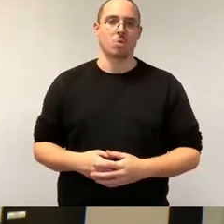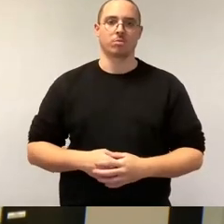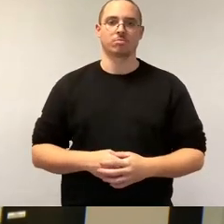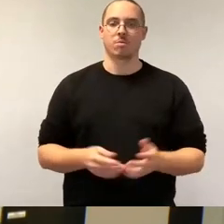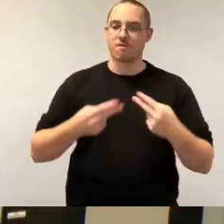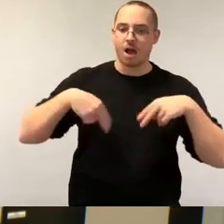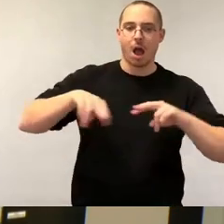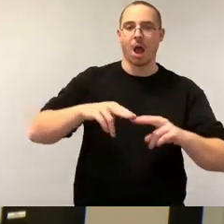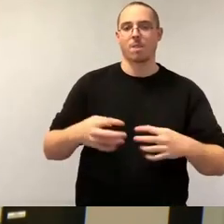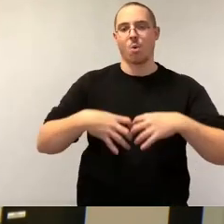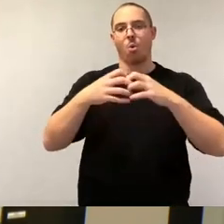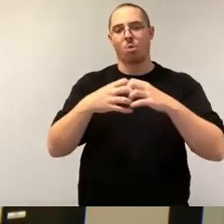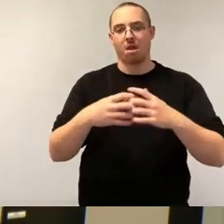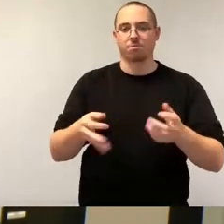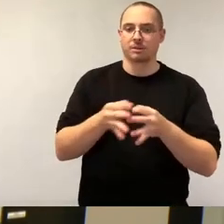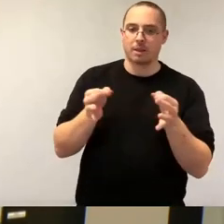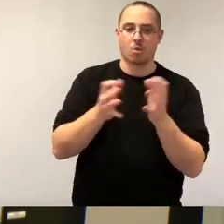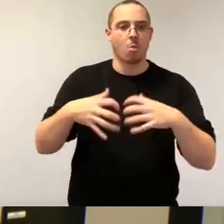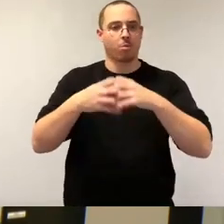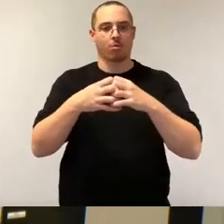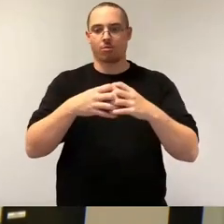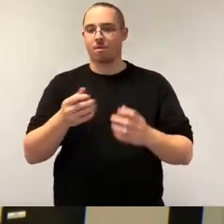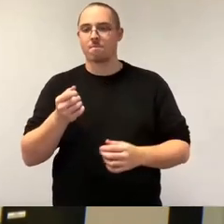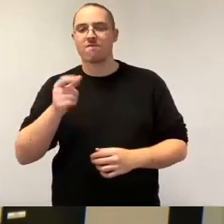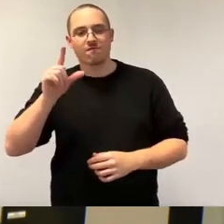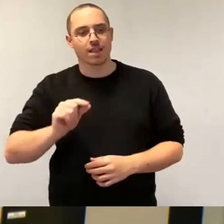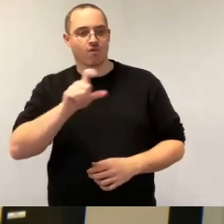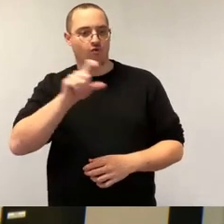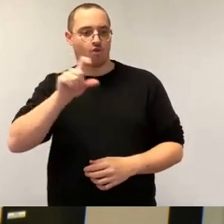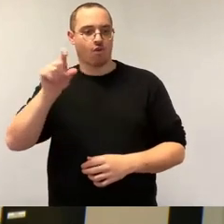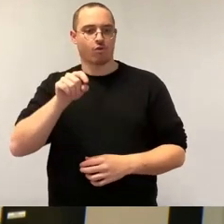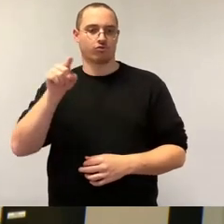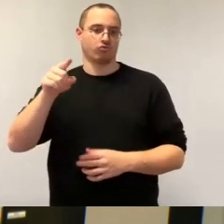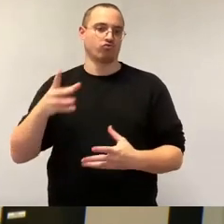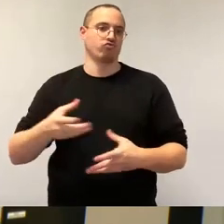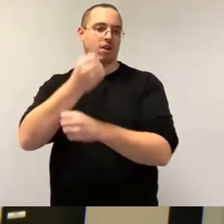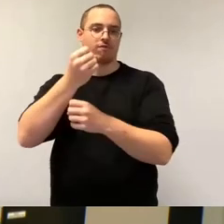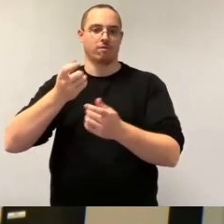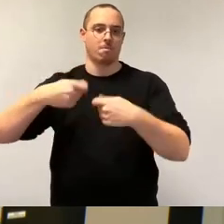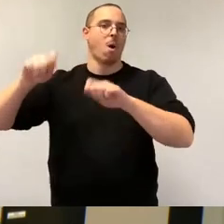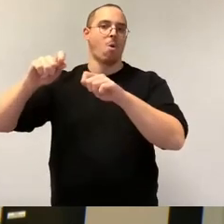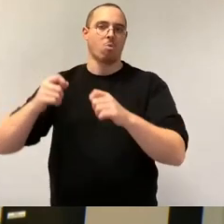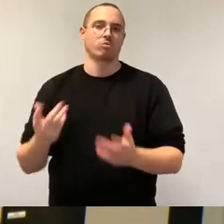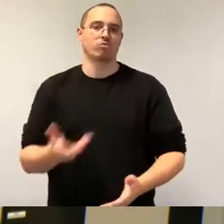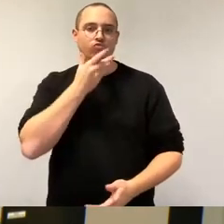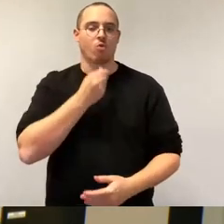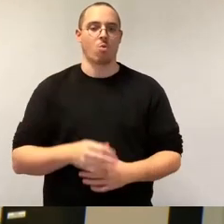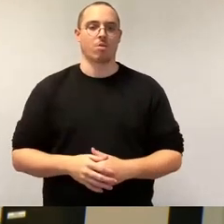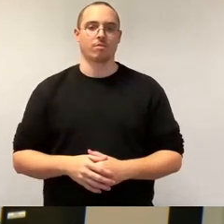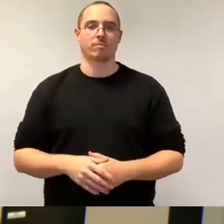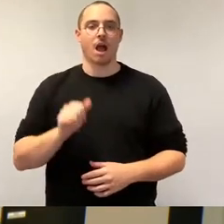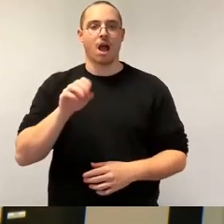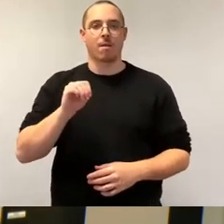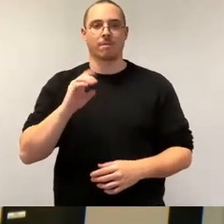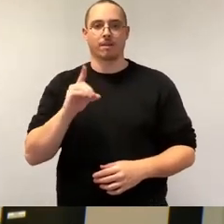nach wenigen Wochen stand dieses Haus. Und wie gesagt, AMD hat dort für die ersten drei Jahre die Schule nahezu